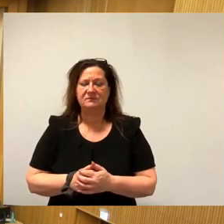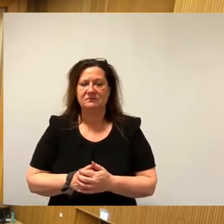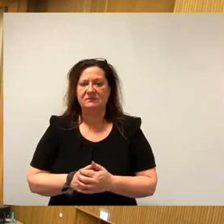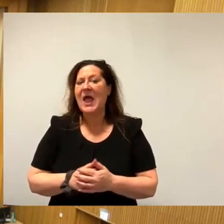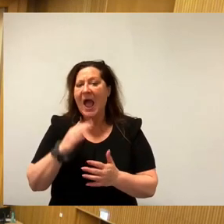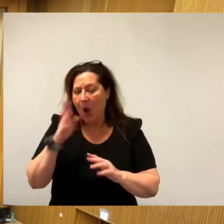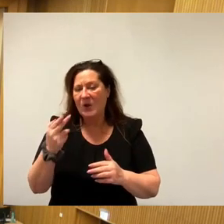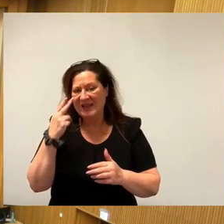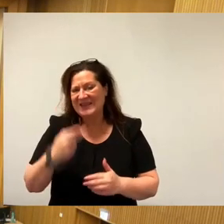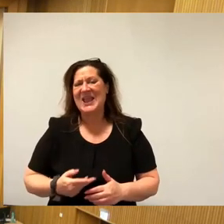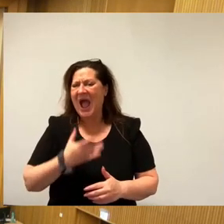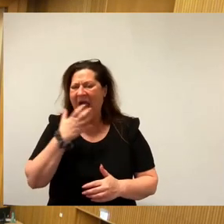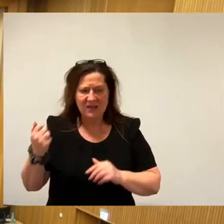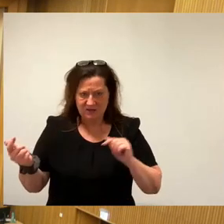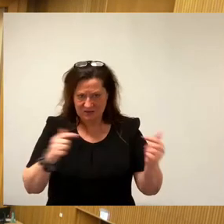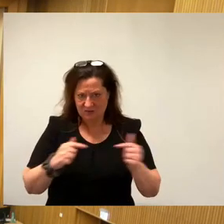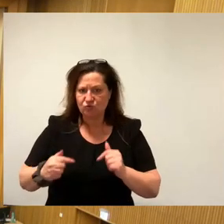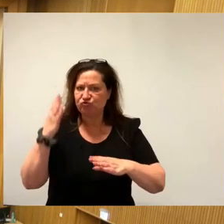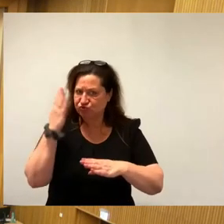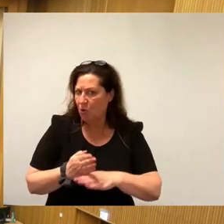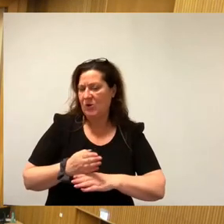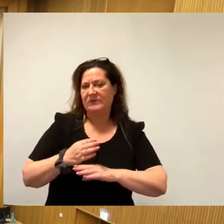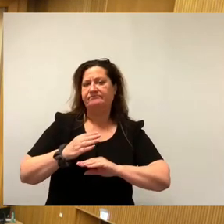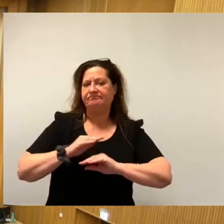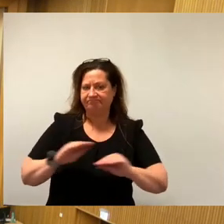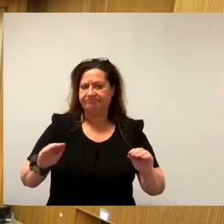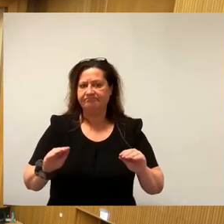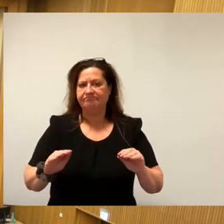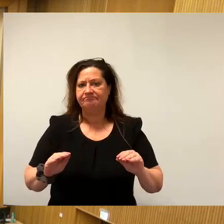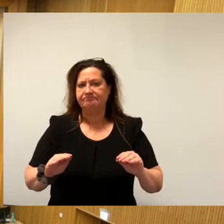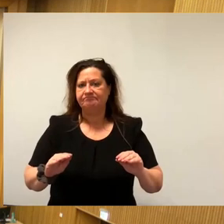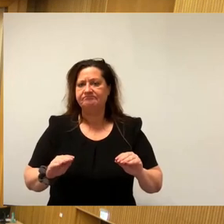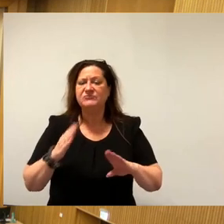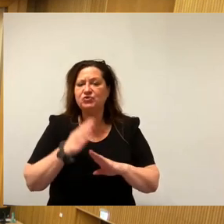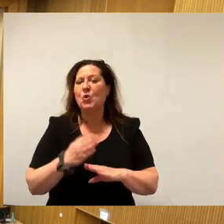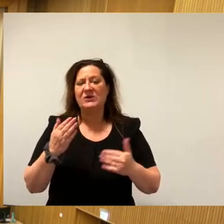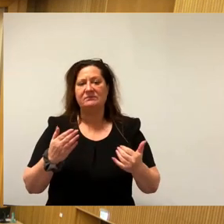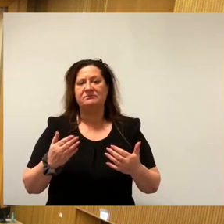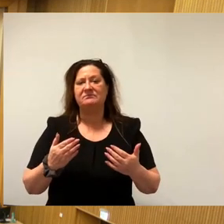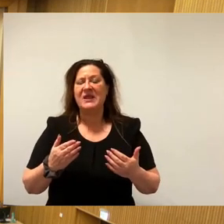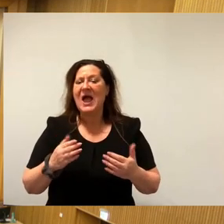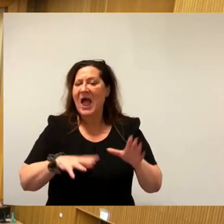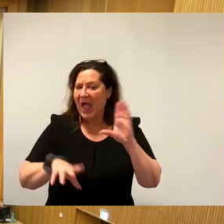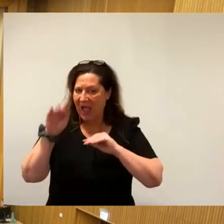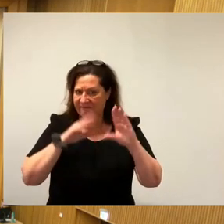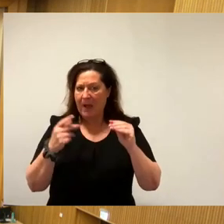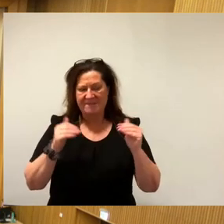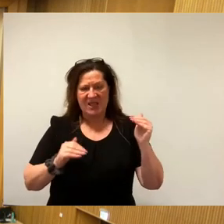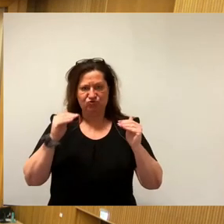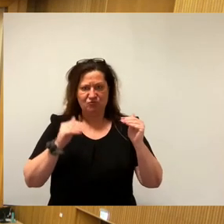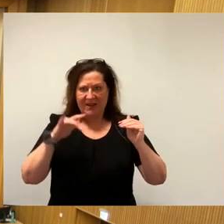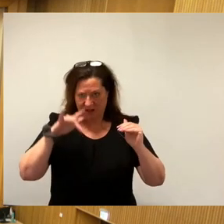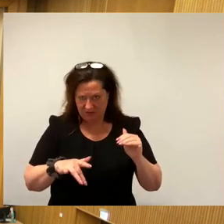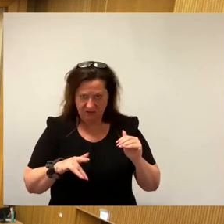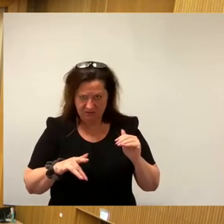Es wurde bereits gesagt, wir haben schon Erfahrung mit dem Mietspiegel. Wir sind